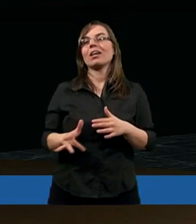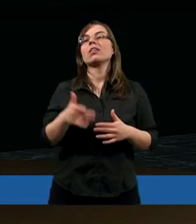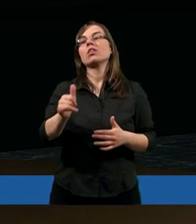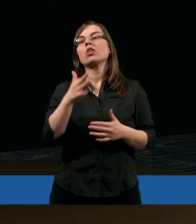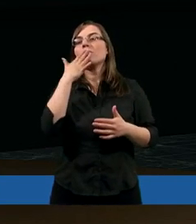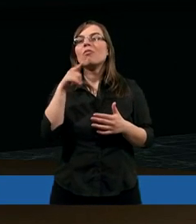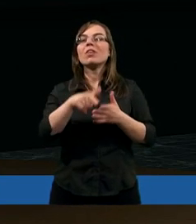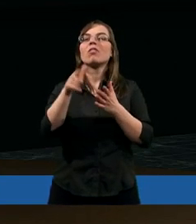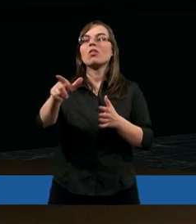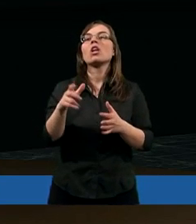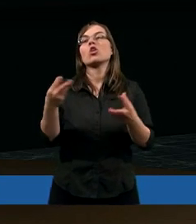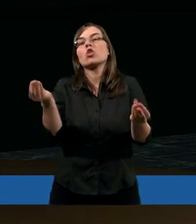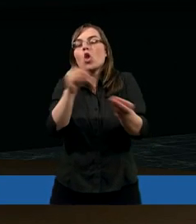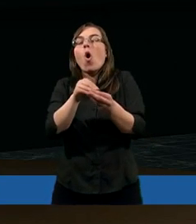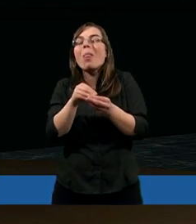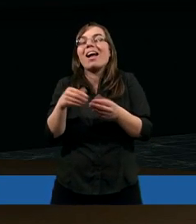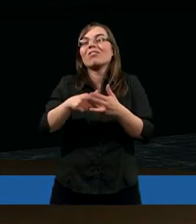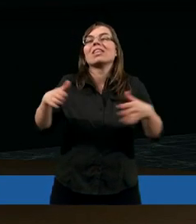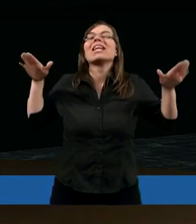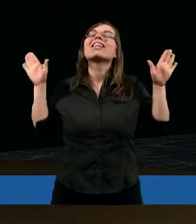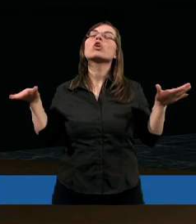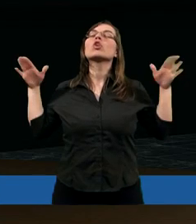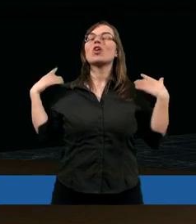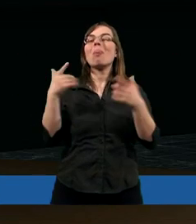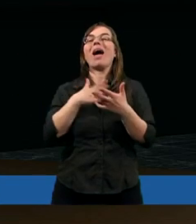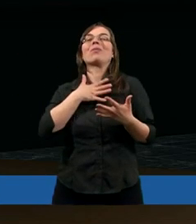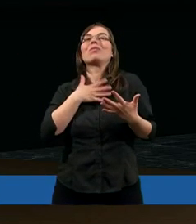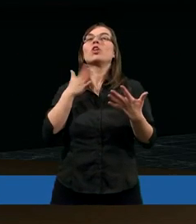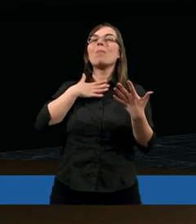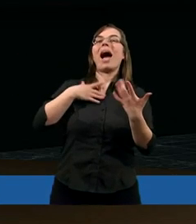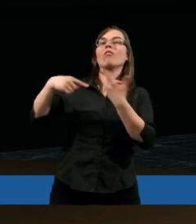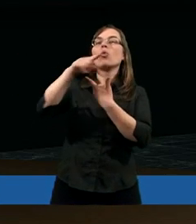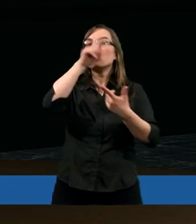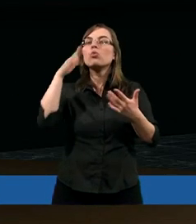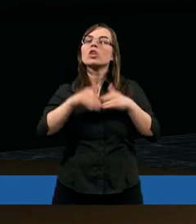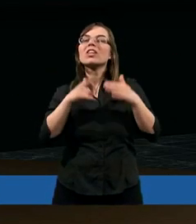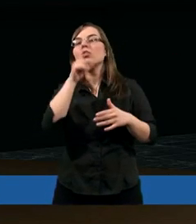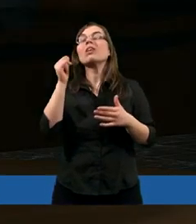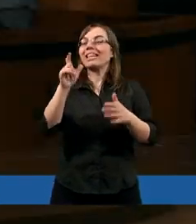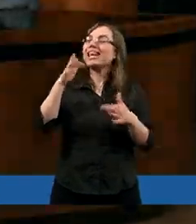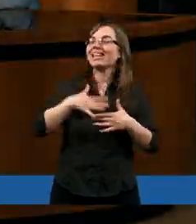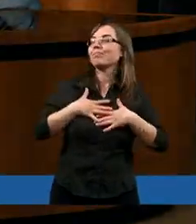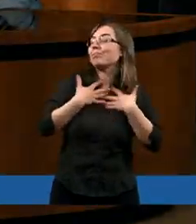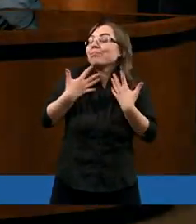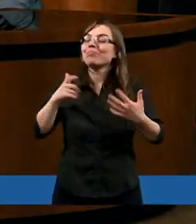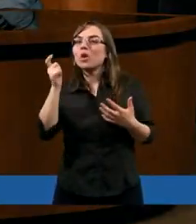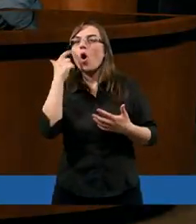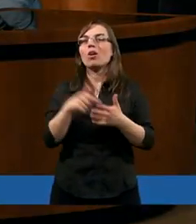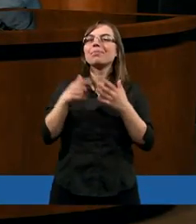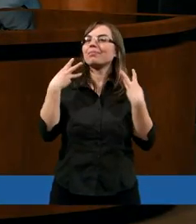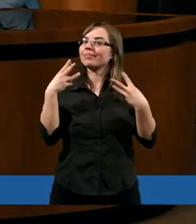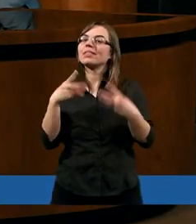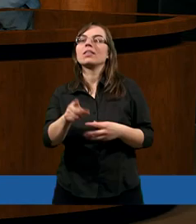może naprawdę dodać skrzydeł wszystkim tym, których ma wokół siebie. Czyli inspirująca rola. A